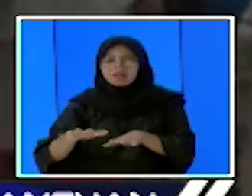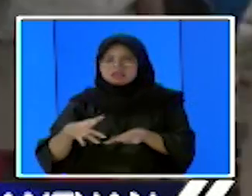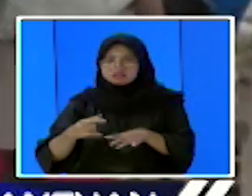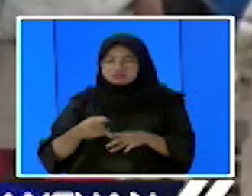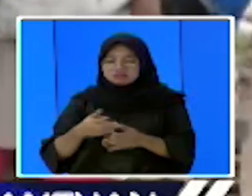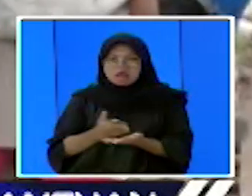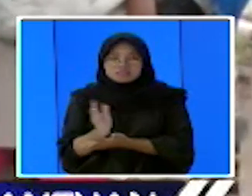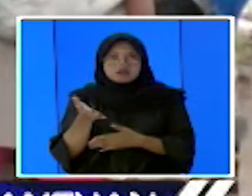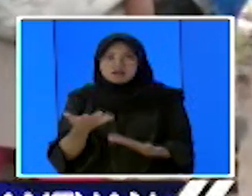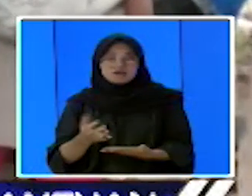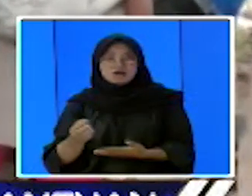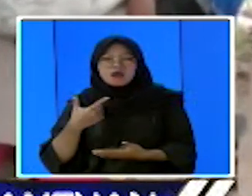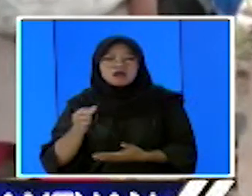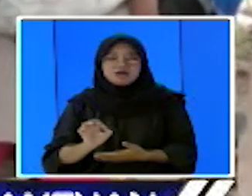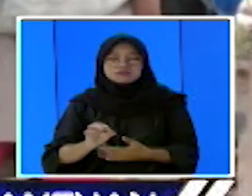secara alternatif.